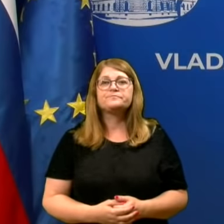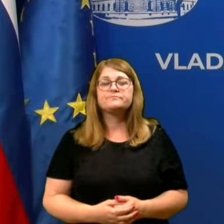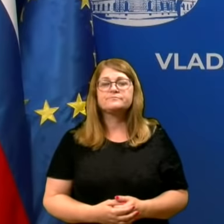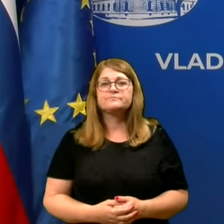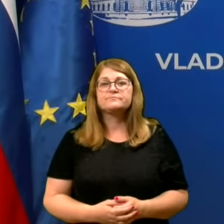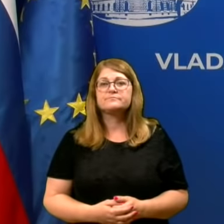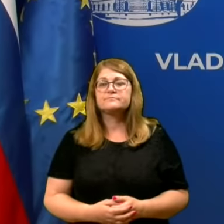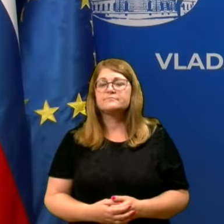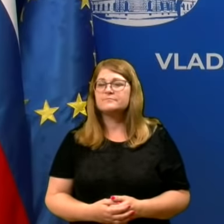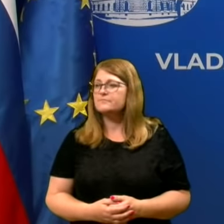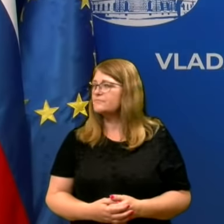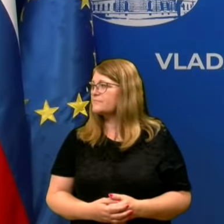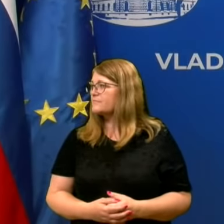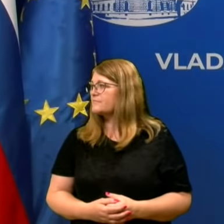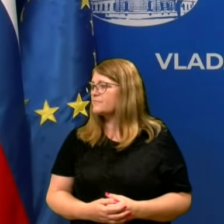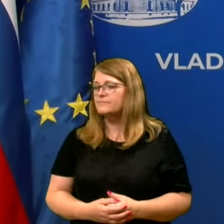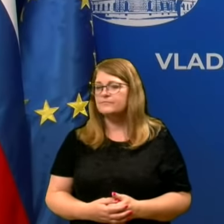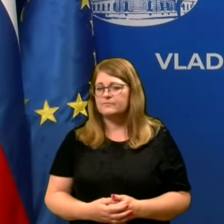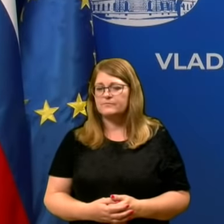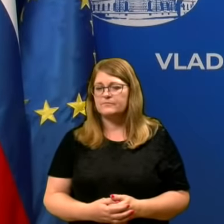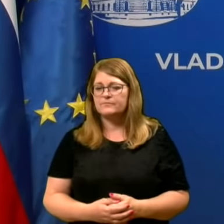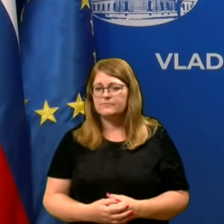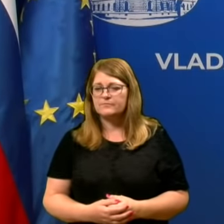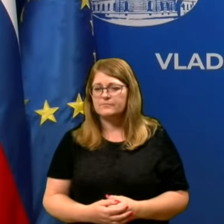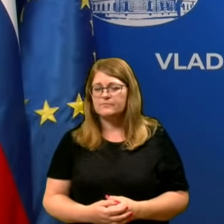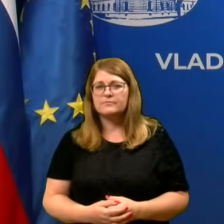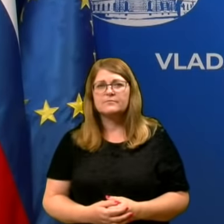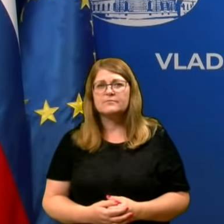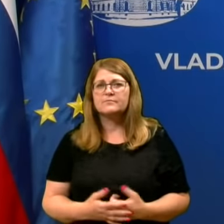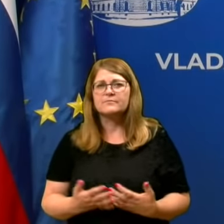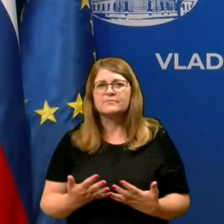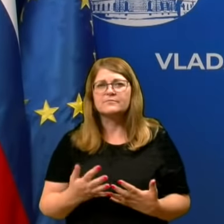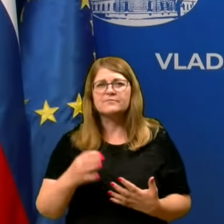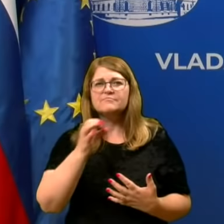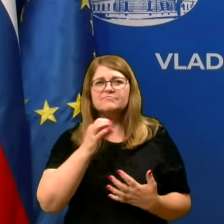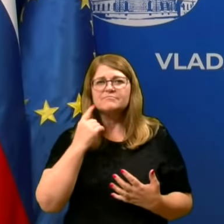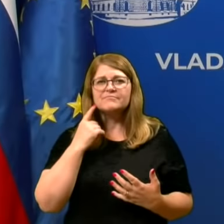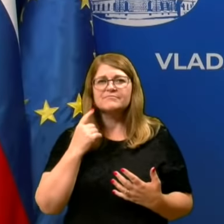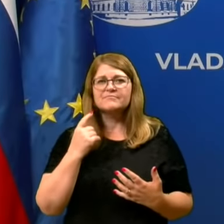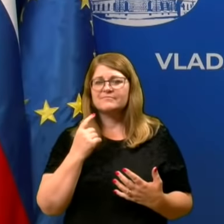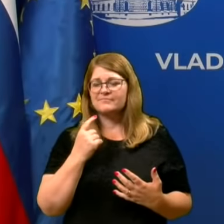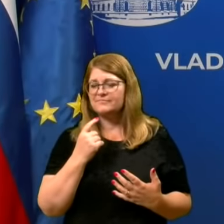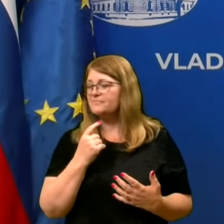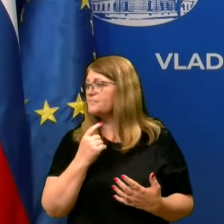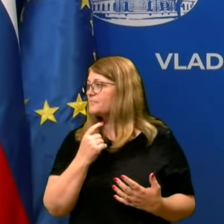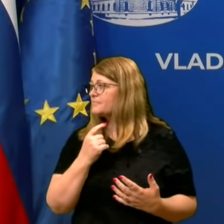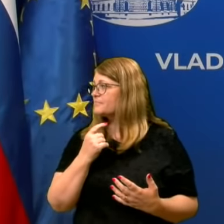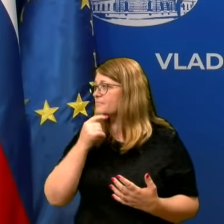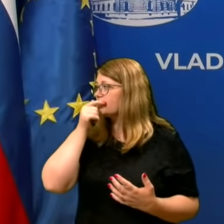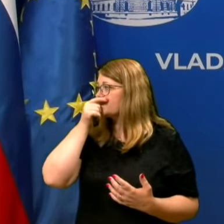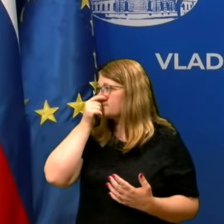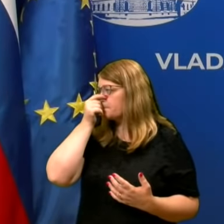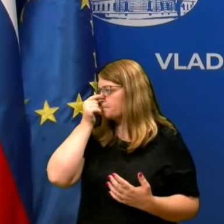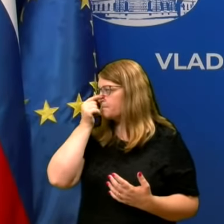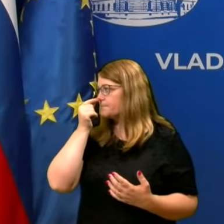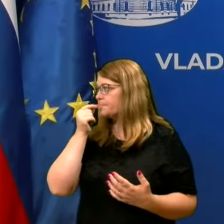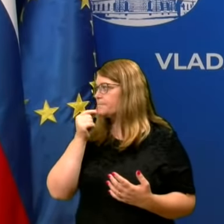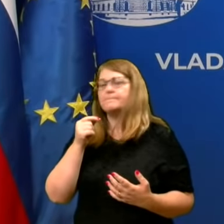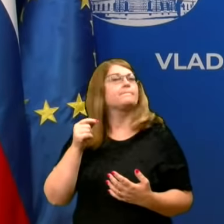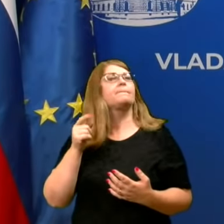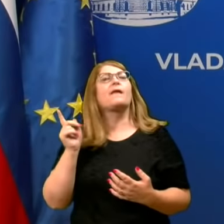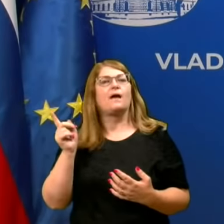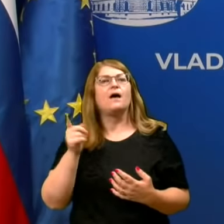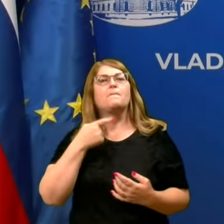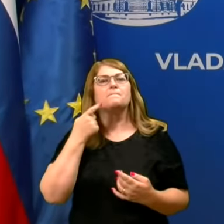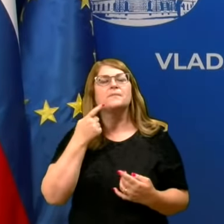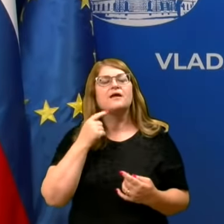Priporočate mogoče takim, kjer ta vodenja so, zdaj so ravno v poteku, poveč sto ljudi, tudi na eno, tako smo lahko